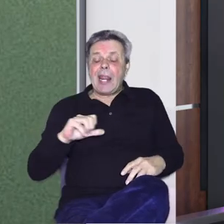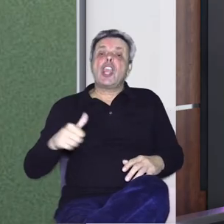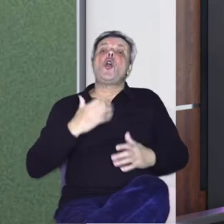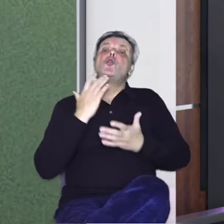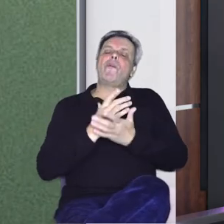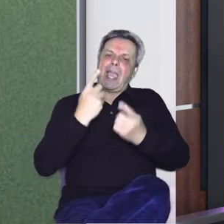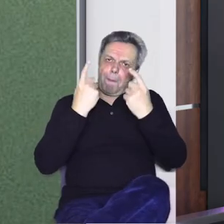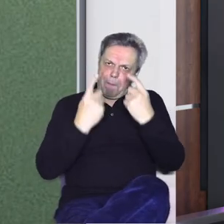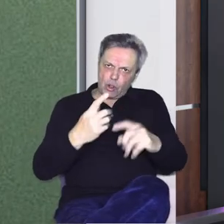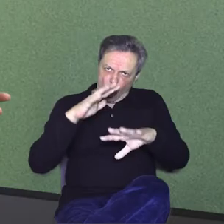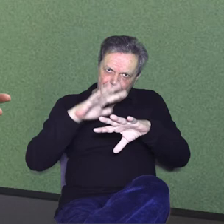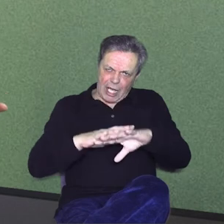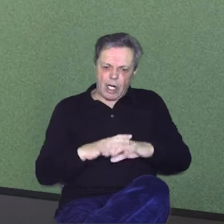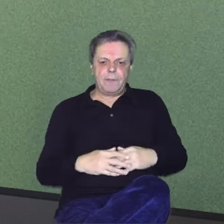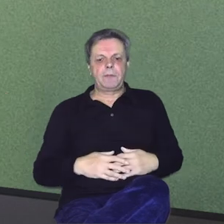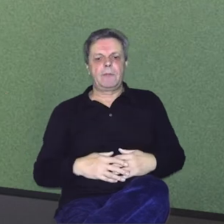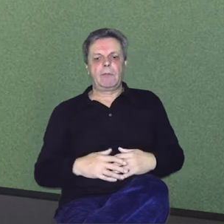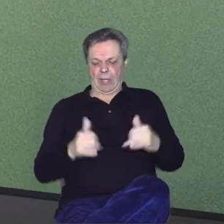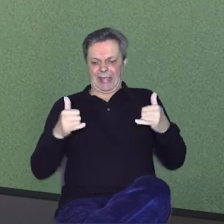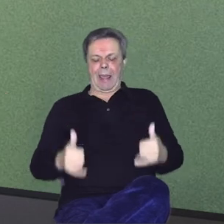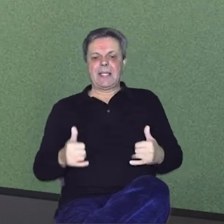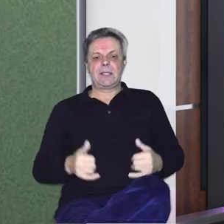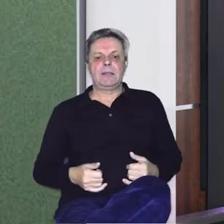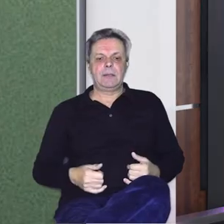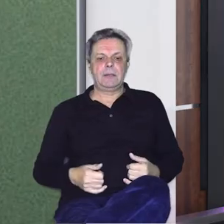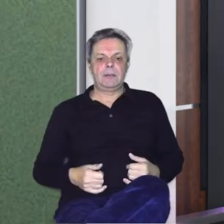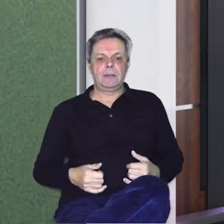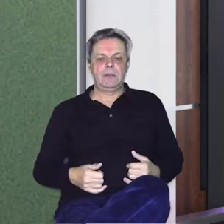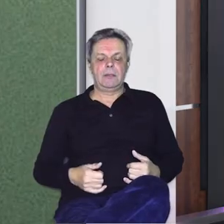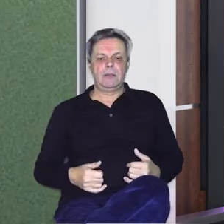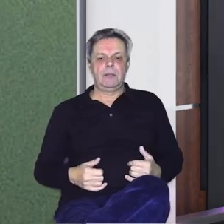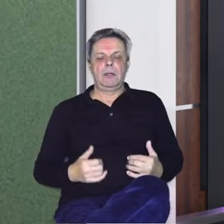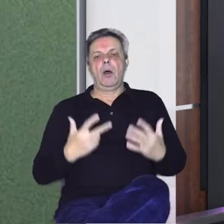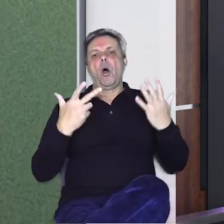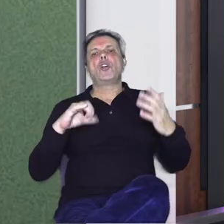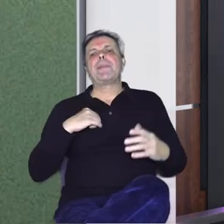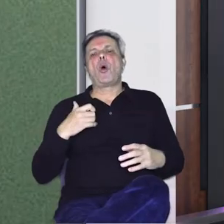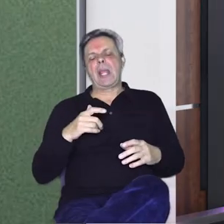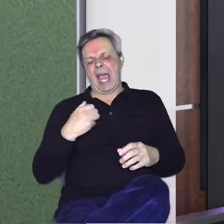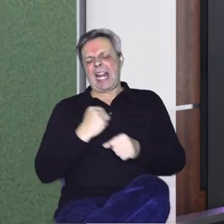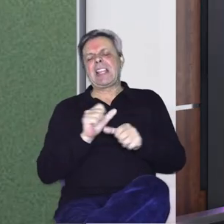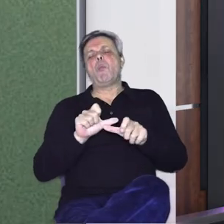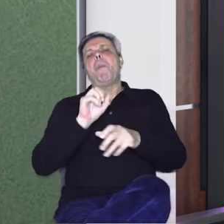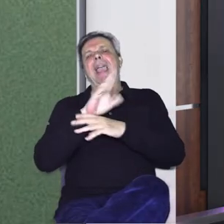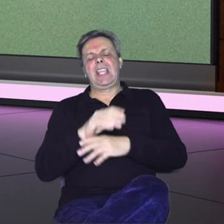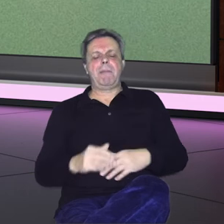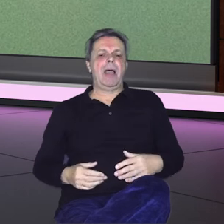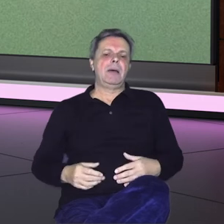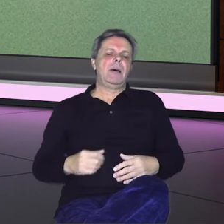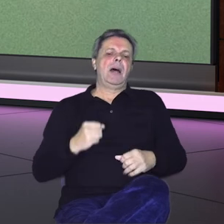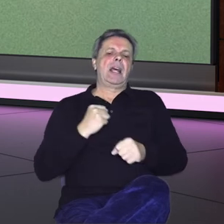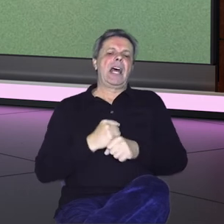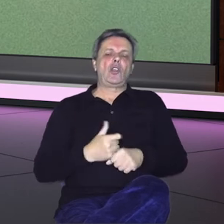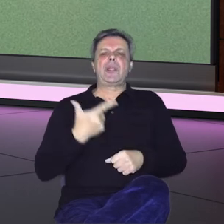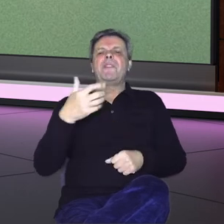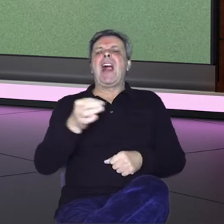još uvijek postoji ta mreža. A danas? Osam godina sam u medijima. Radio sam na, mogu